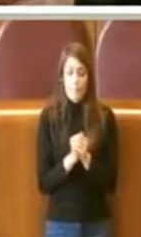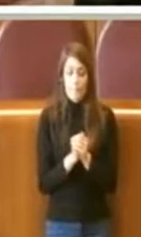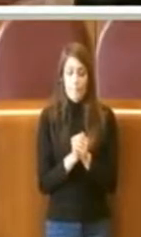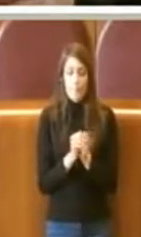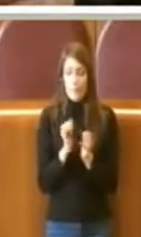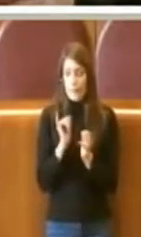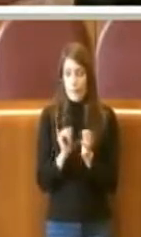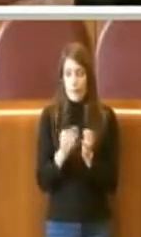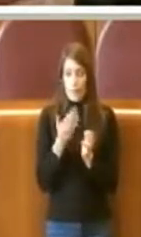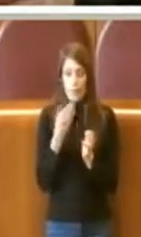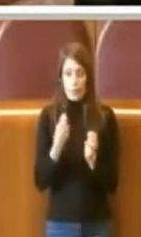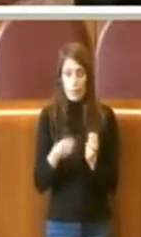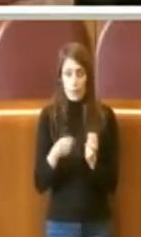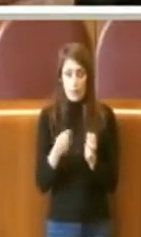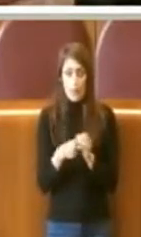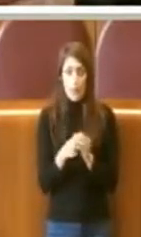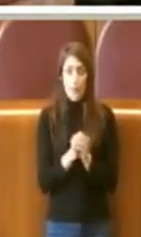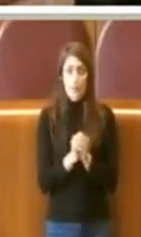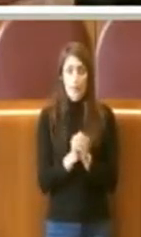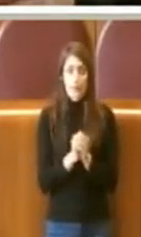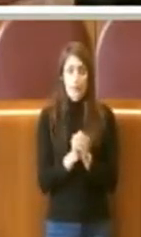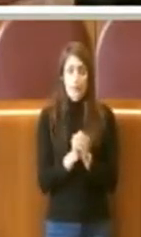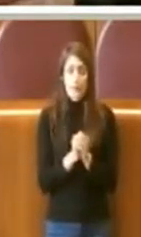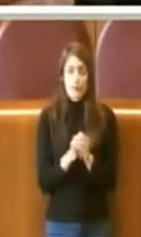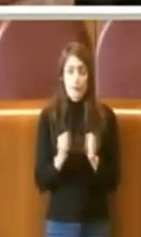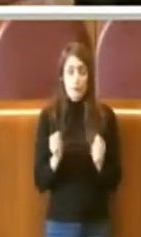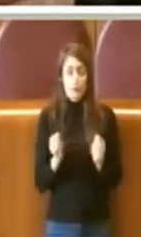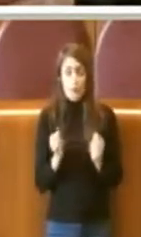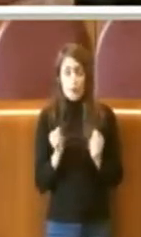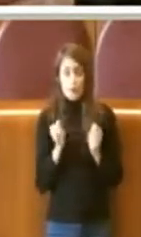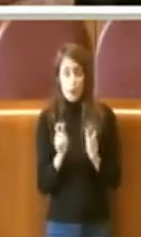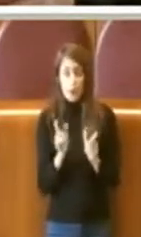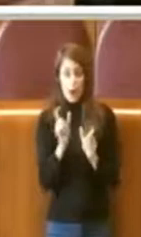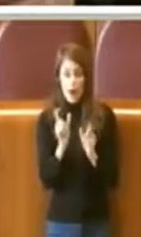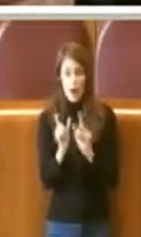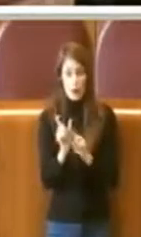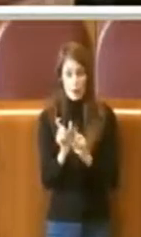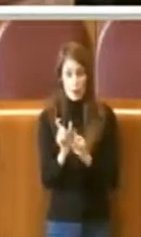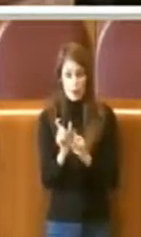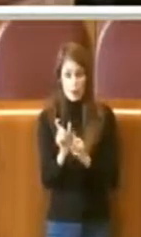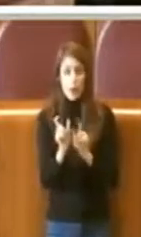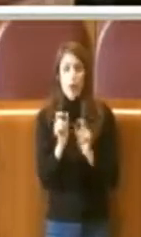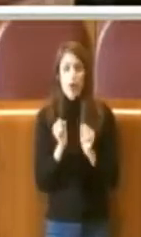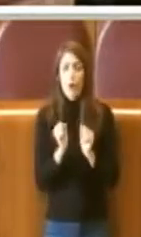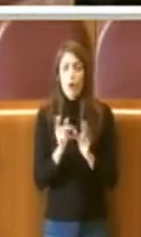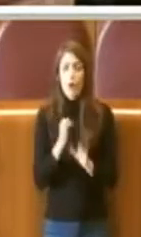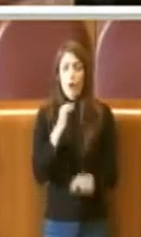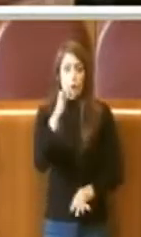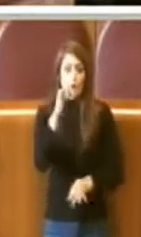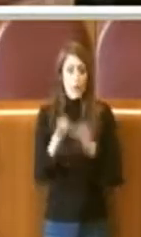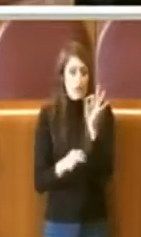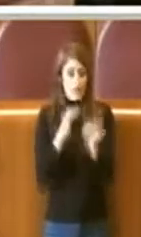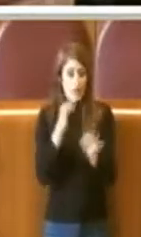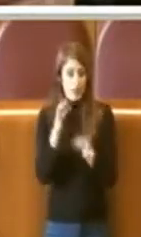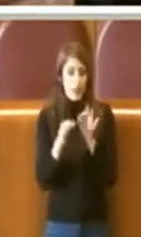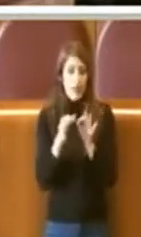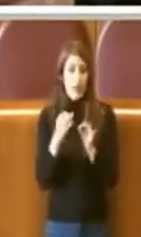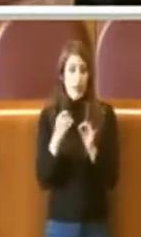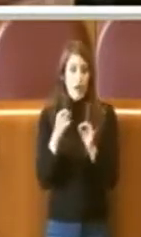E poi, in merito al coraggio, evidente. Il coraggio è quello che devono dimostrare